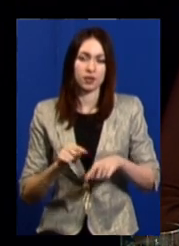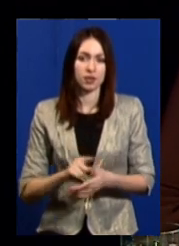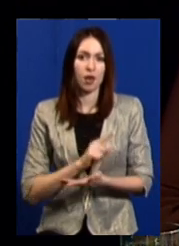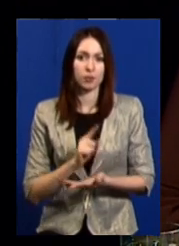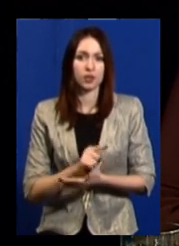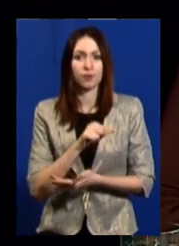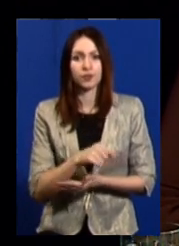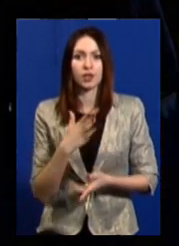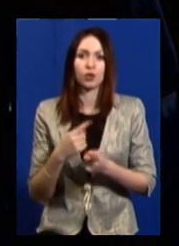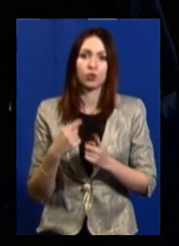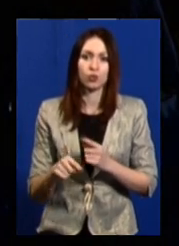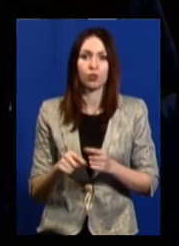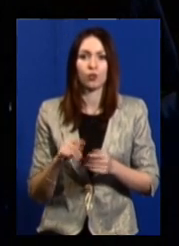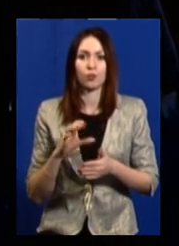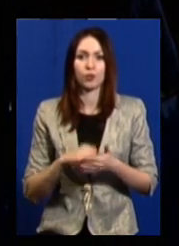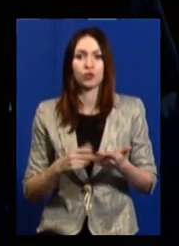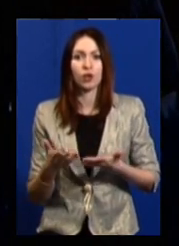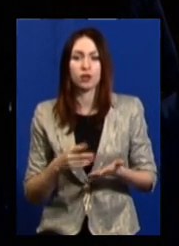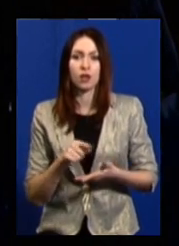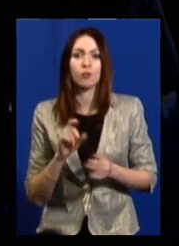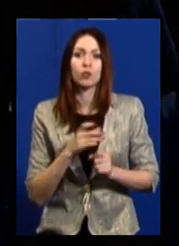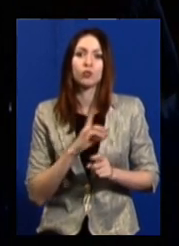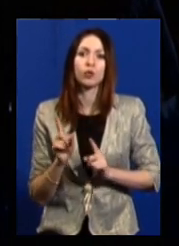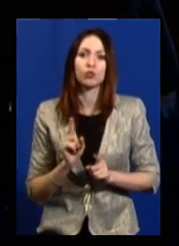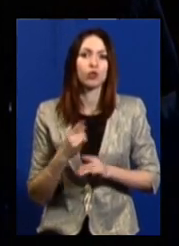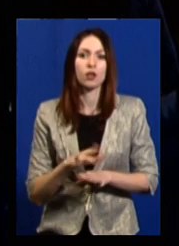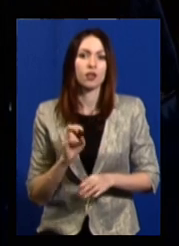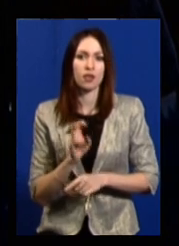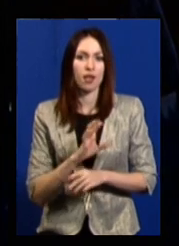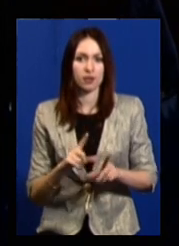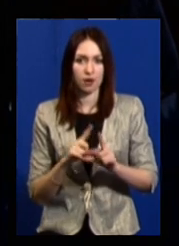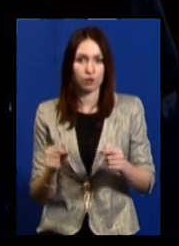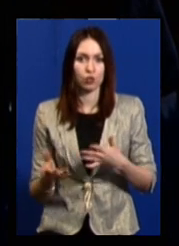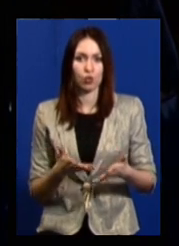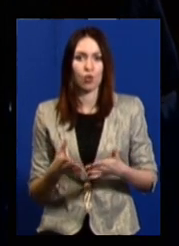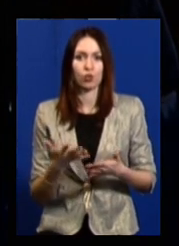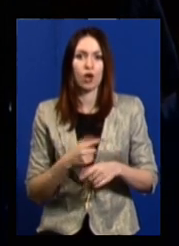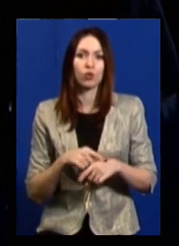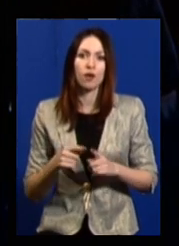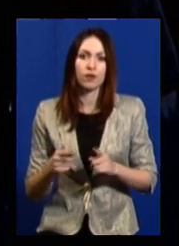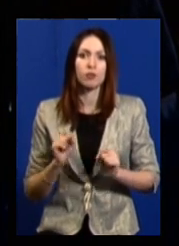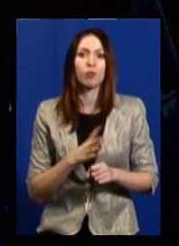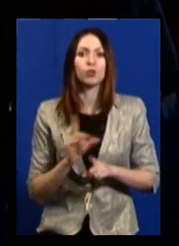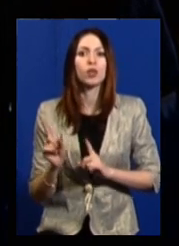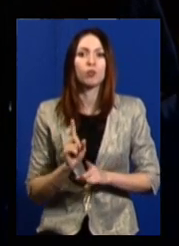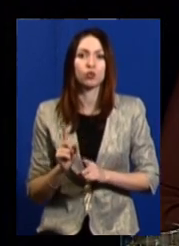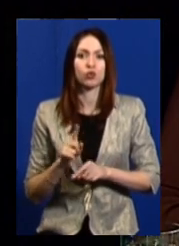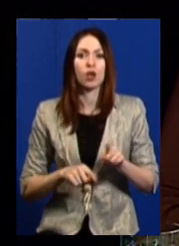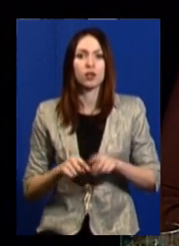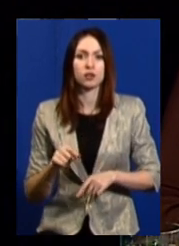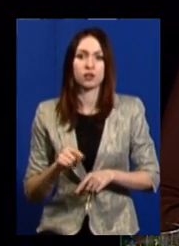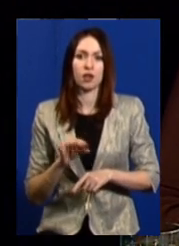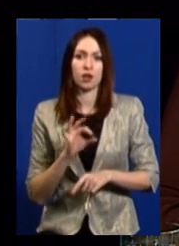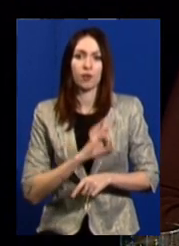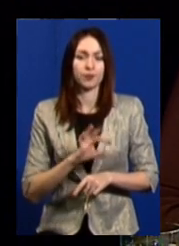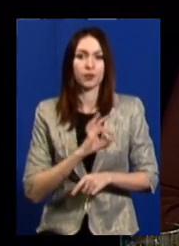'язків в тій чи іншій мірі, може тому, що діти не ходили до школи якийсь певний час, може тому, що батьки зловживали